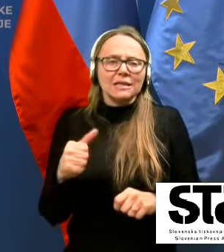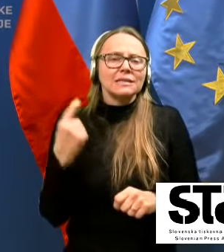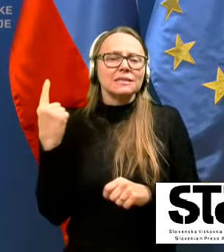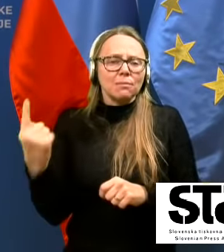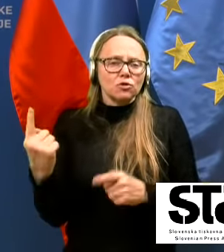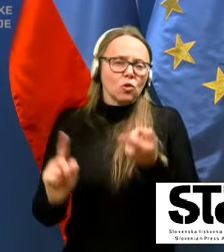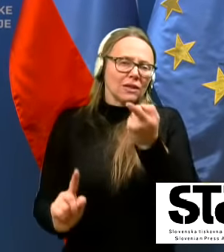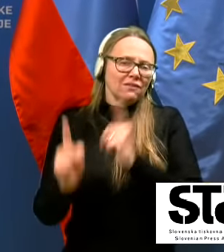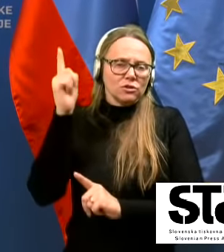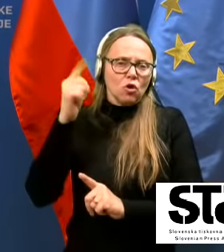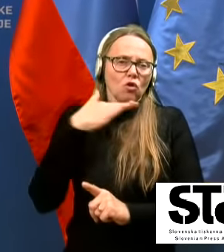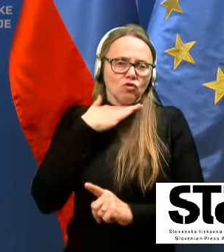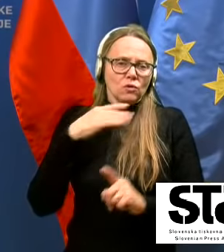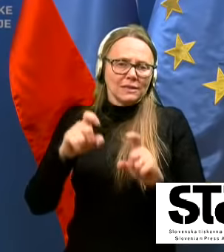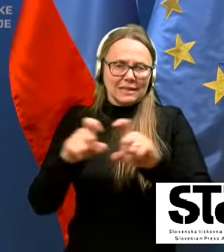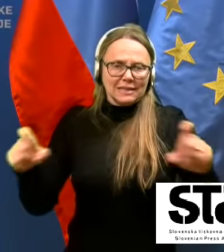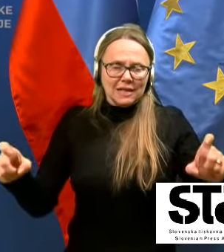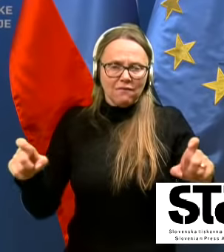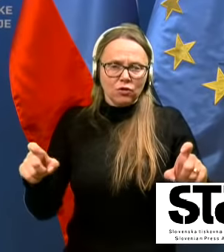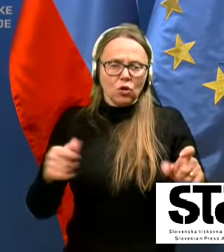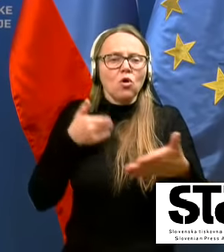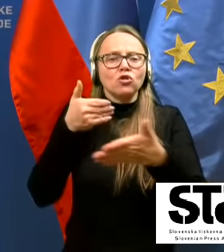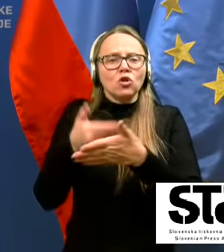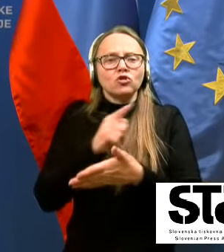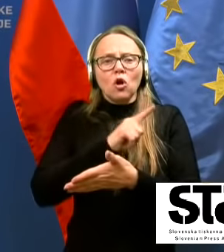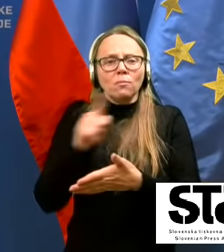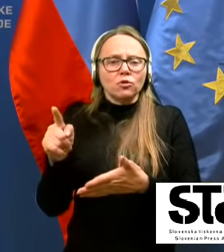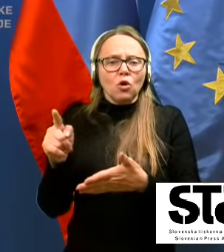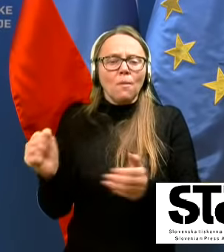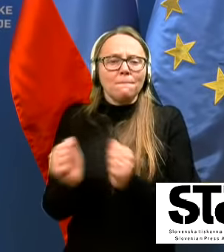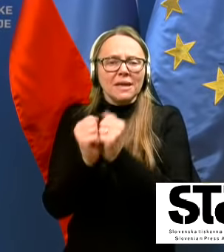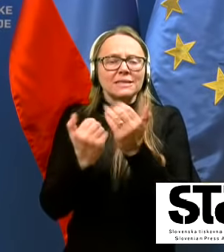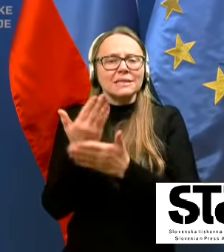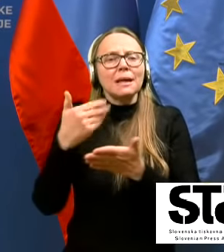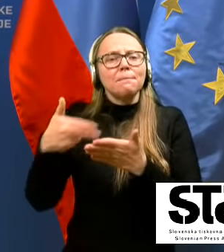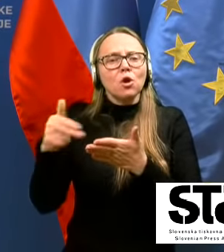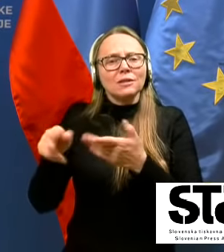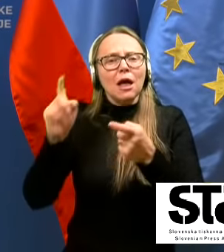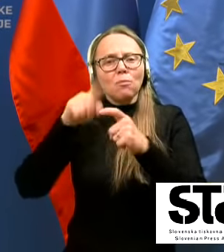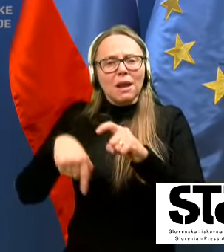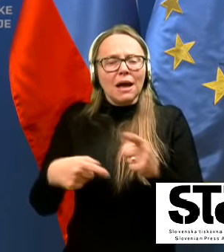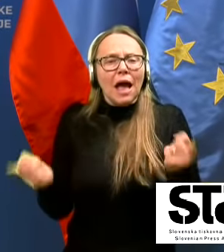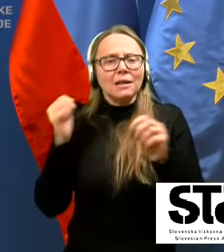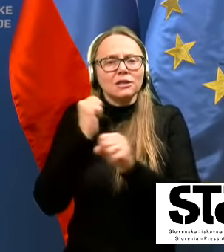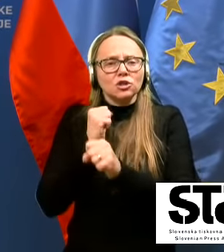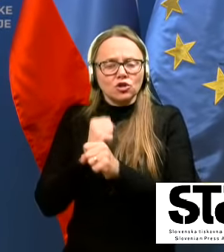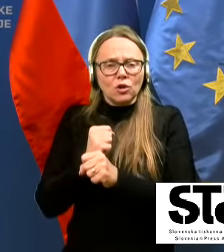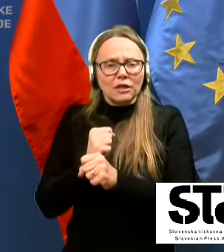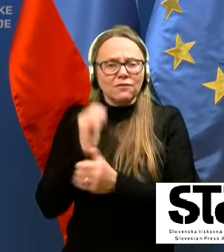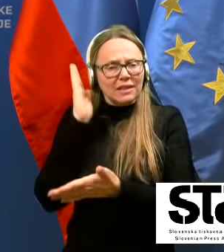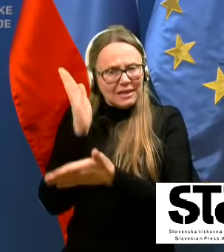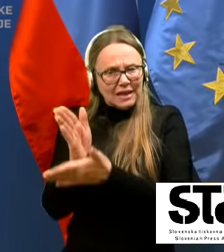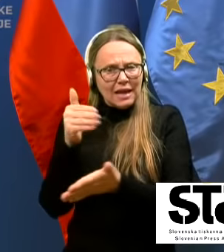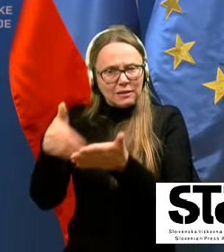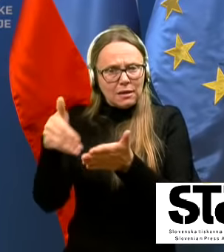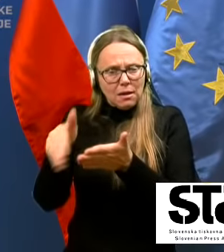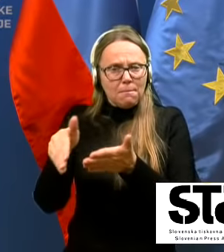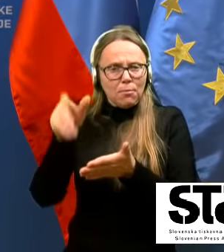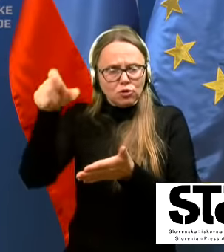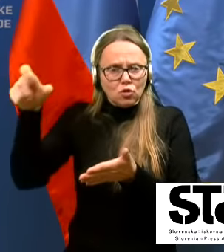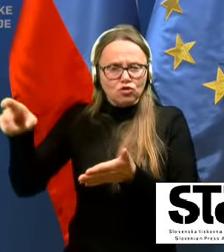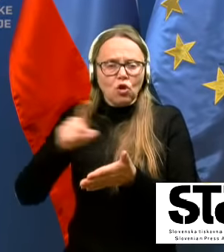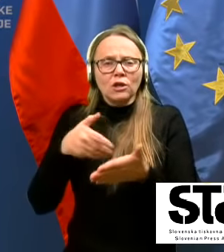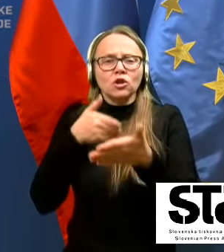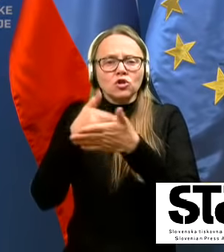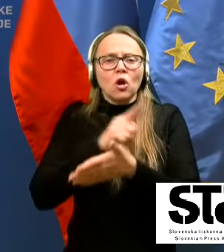visokošolskih zavodov, dostop do mesta za prodajo blaga ali storitve neposrednim potrošnikom in pa dostop do